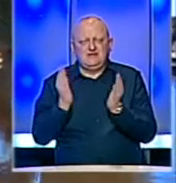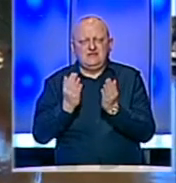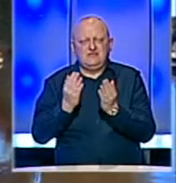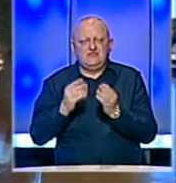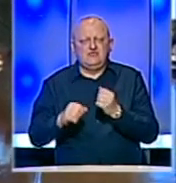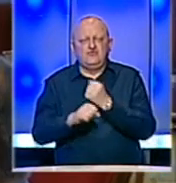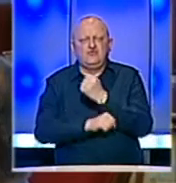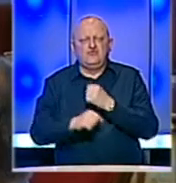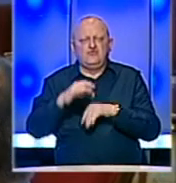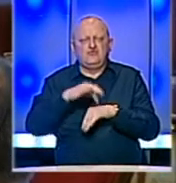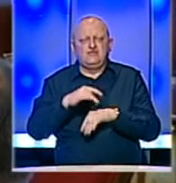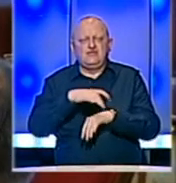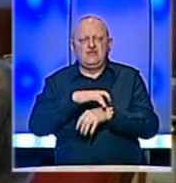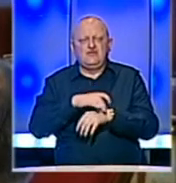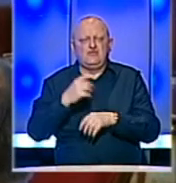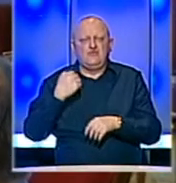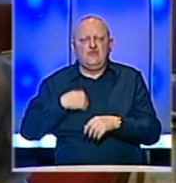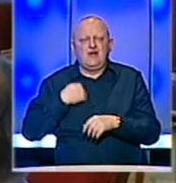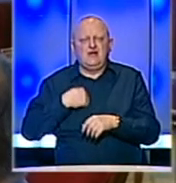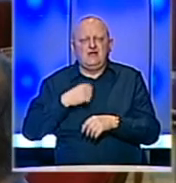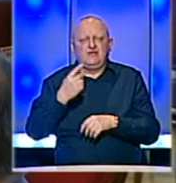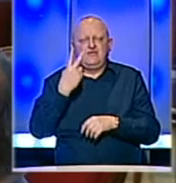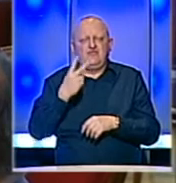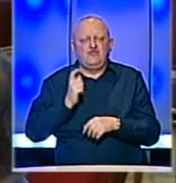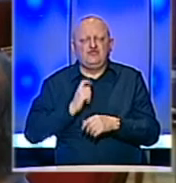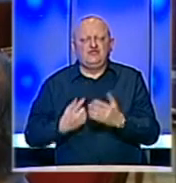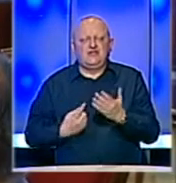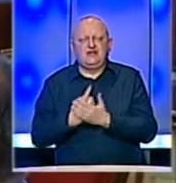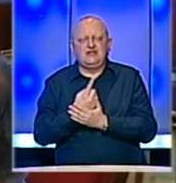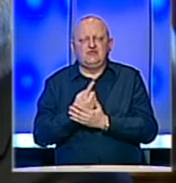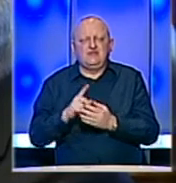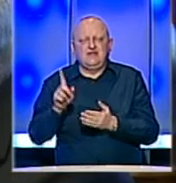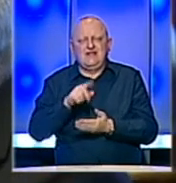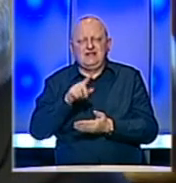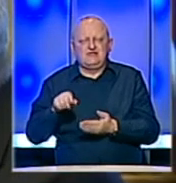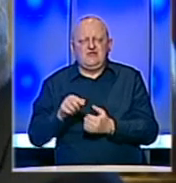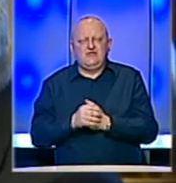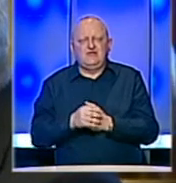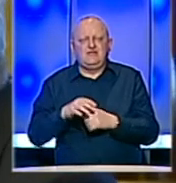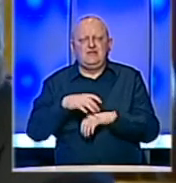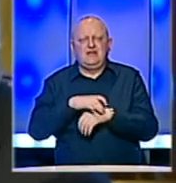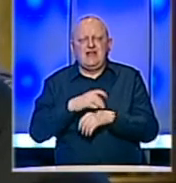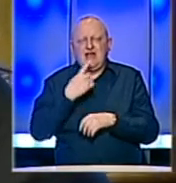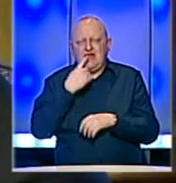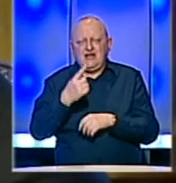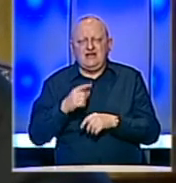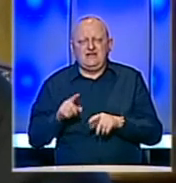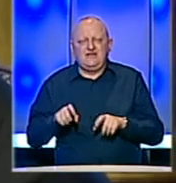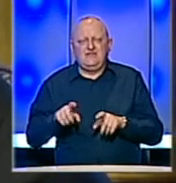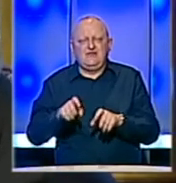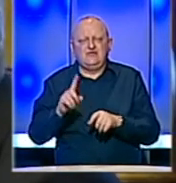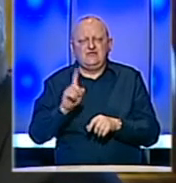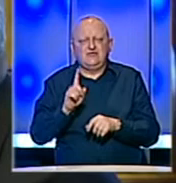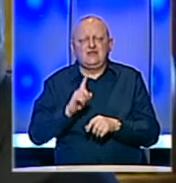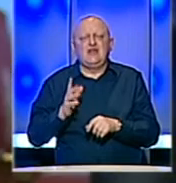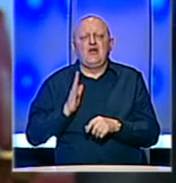Univerzitetsko kliničkom centru u Banja Luci, a dvoje čeka rezultat testa. Ljekari posjećaju da virus korona nije